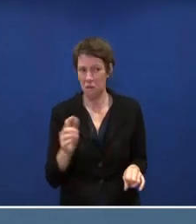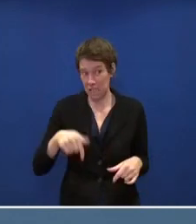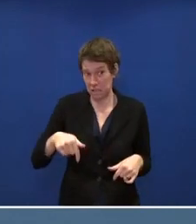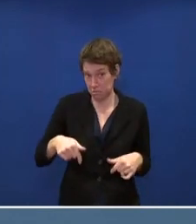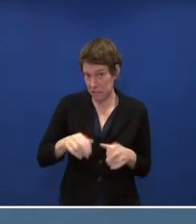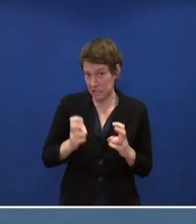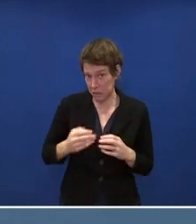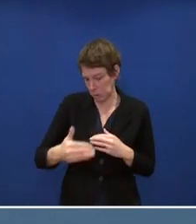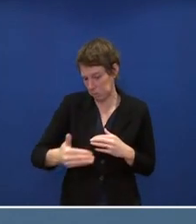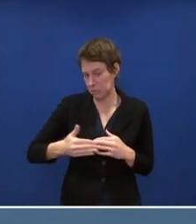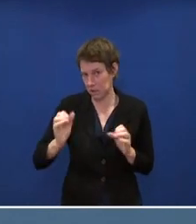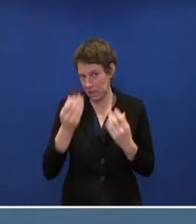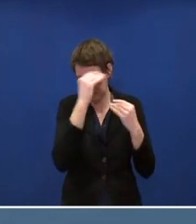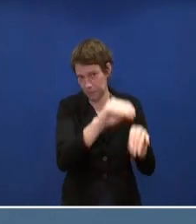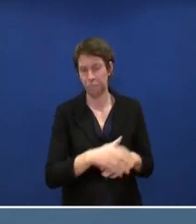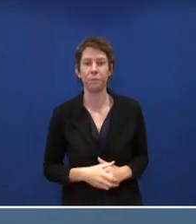während der Sitzung. Danke.